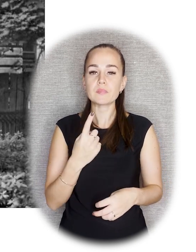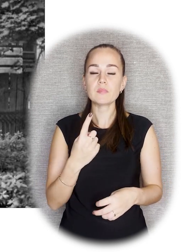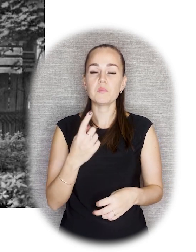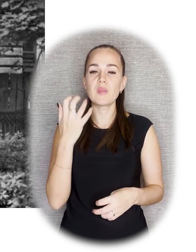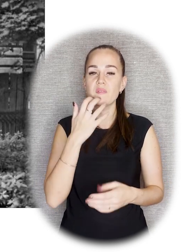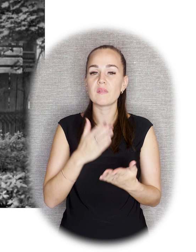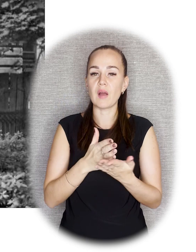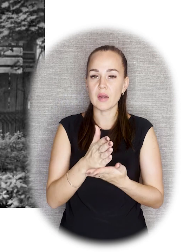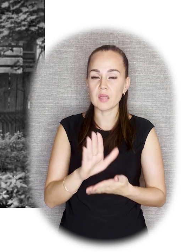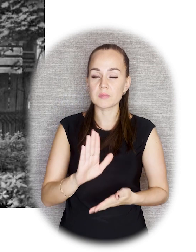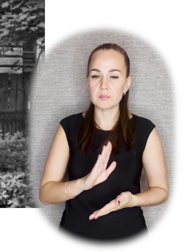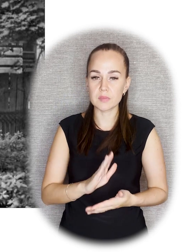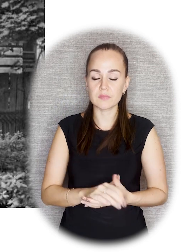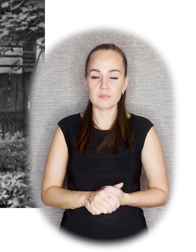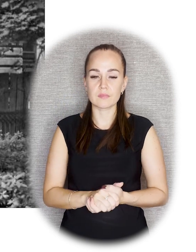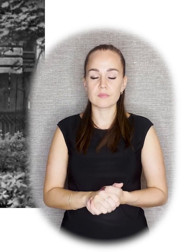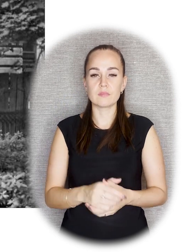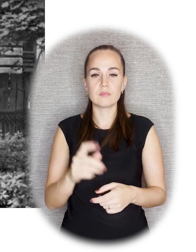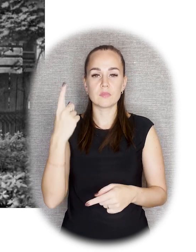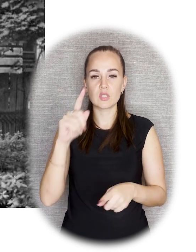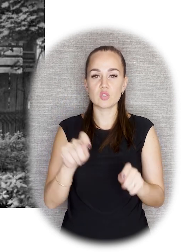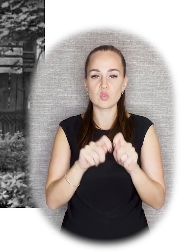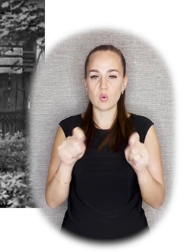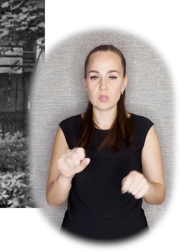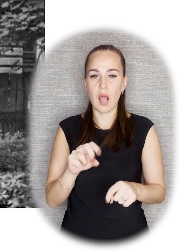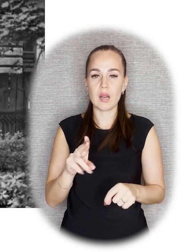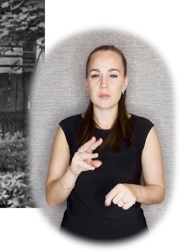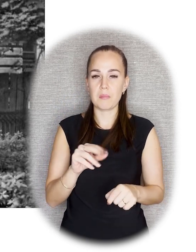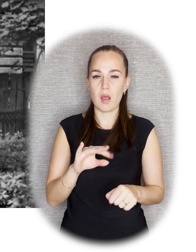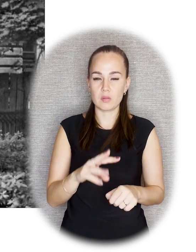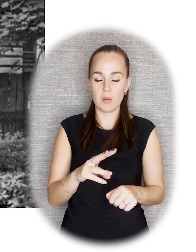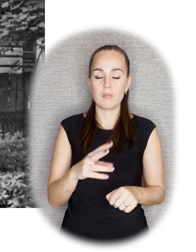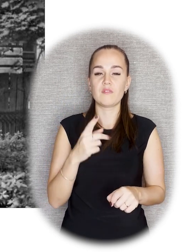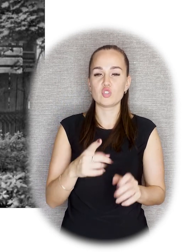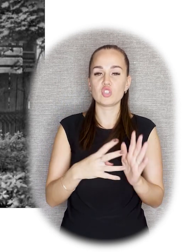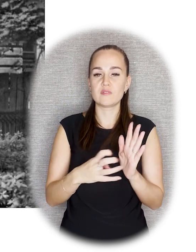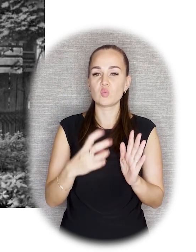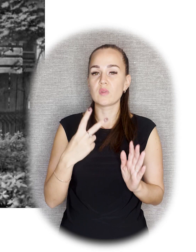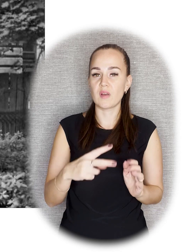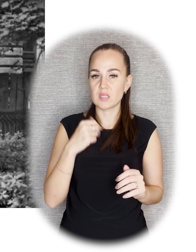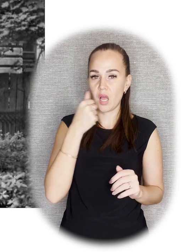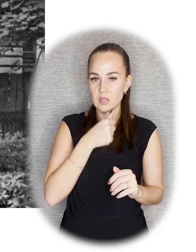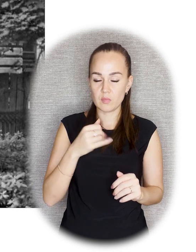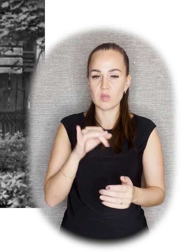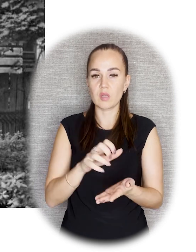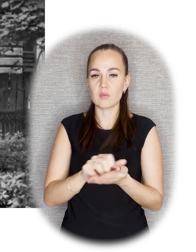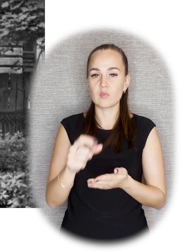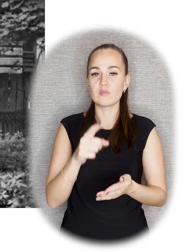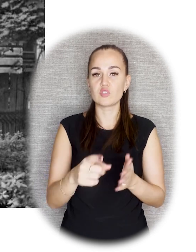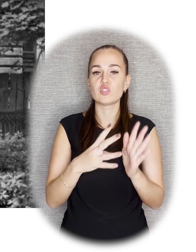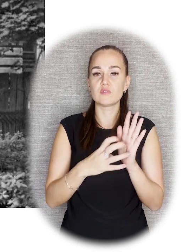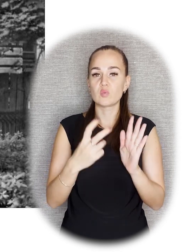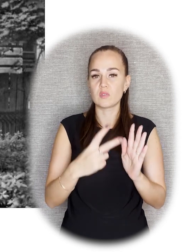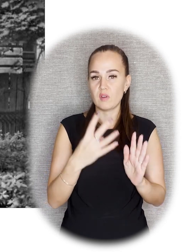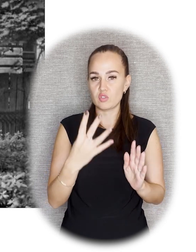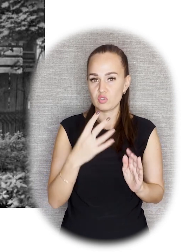вариант был создан Альтманом в 1920 году и разрушен в 1924.